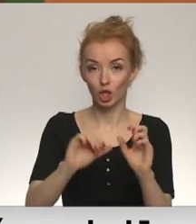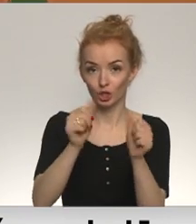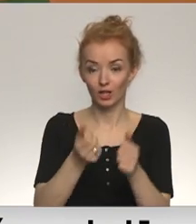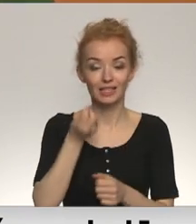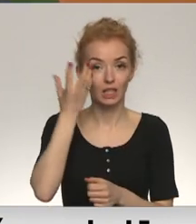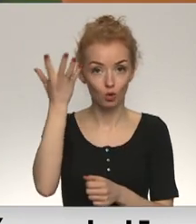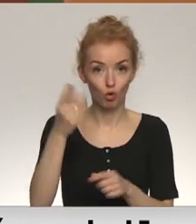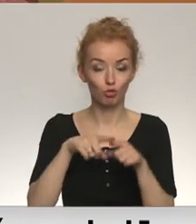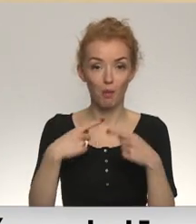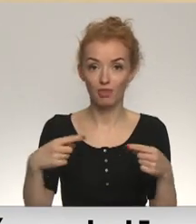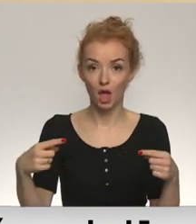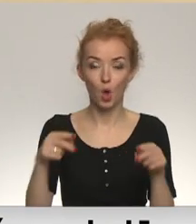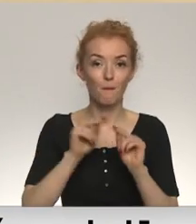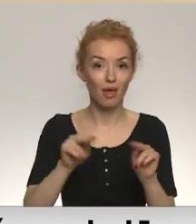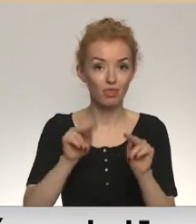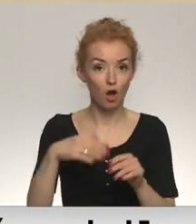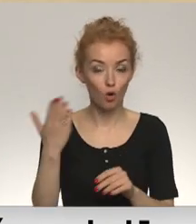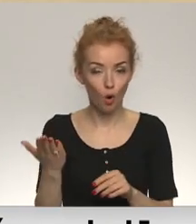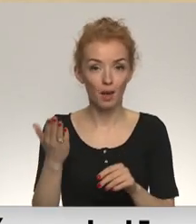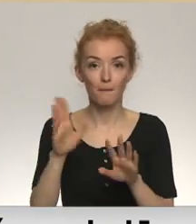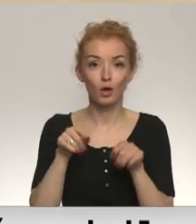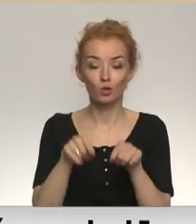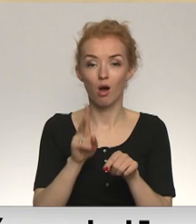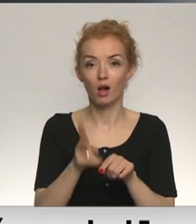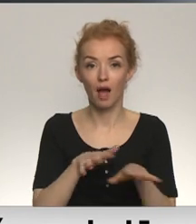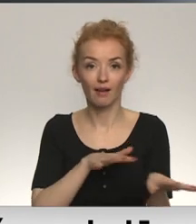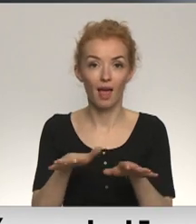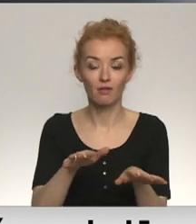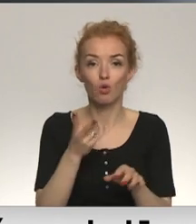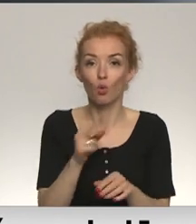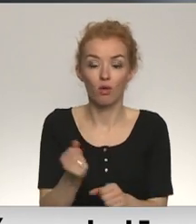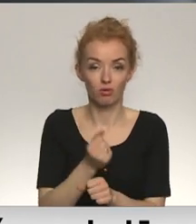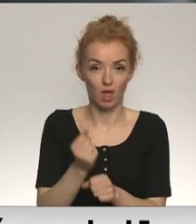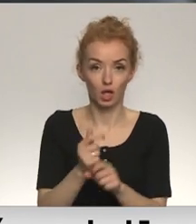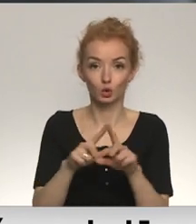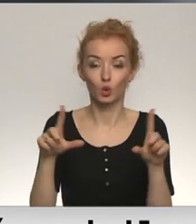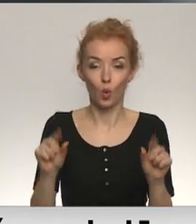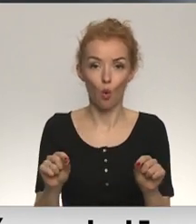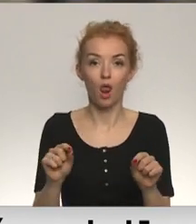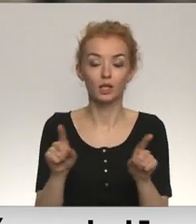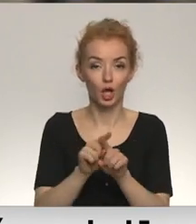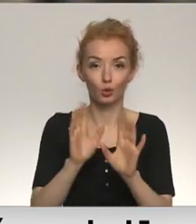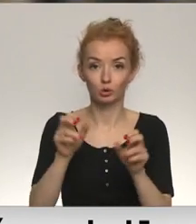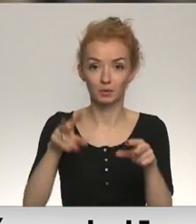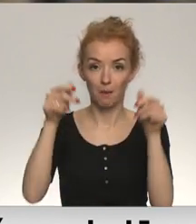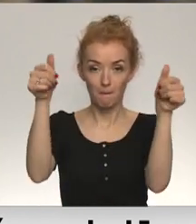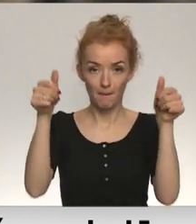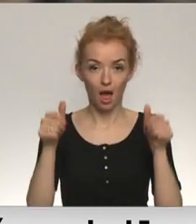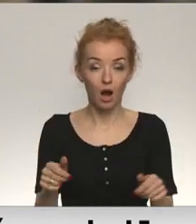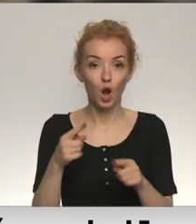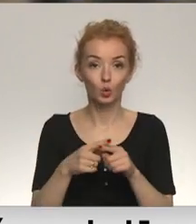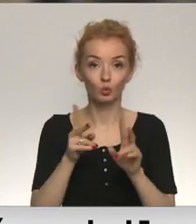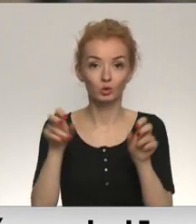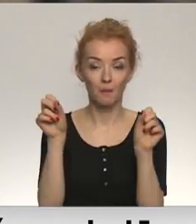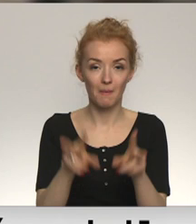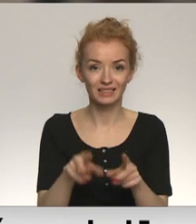izglītojošus materiālus pedagogiem par to, kā reaģēt, ko darīt. Skolās izvietošot arī plakādus un ieviesīs